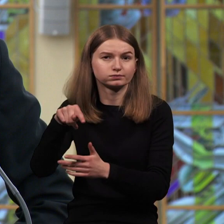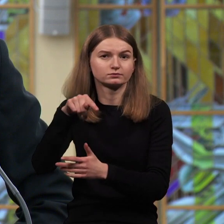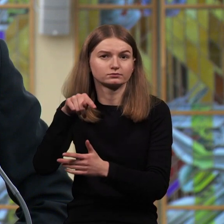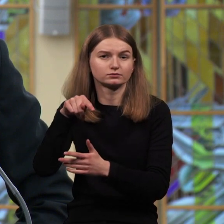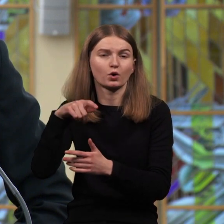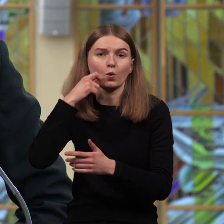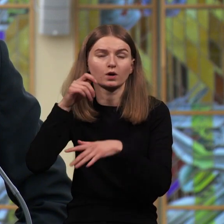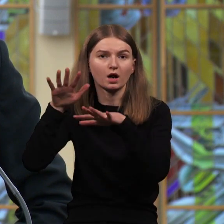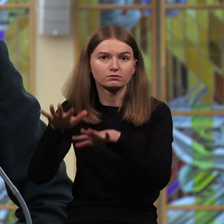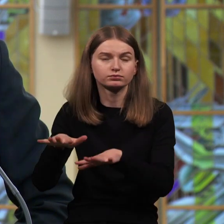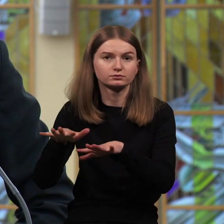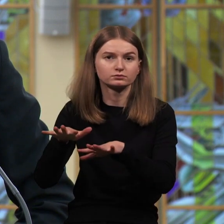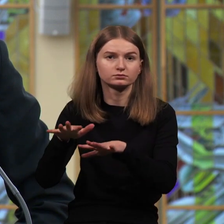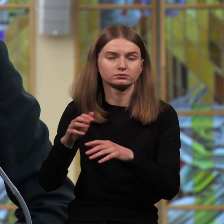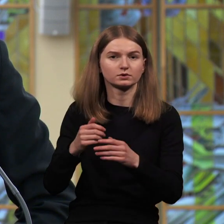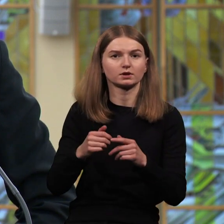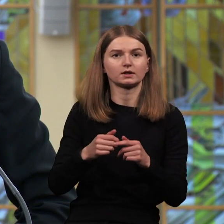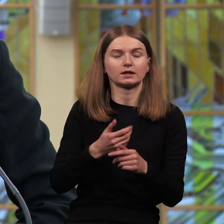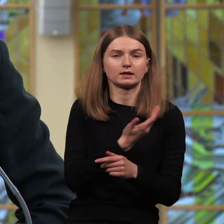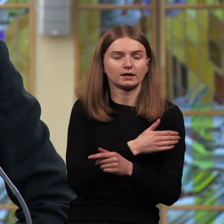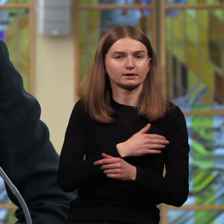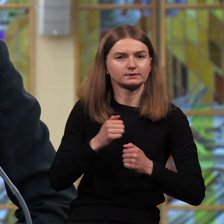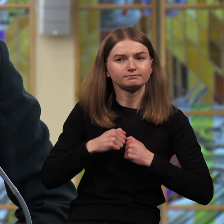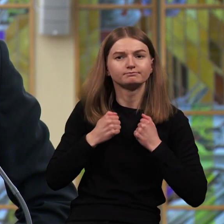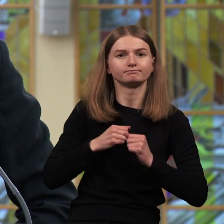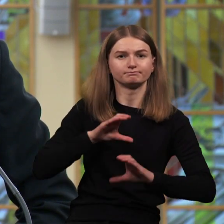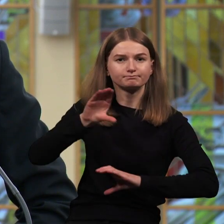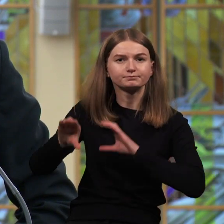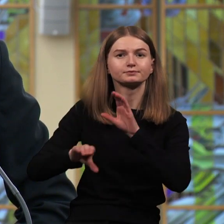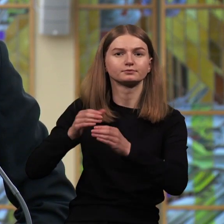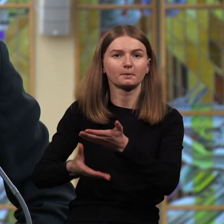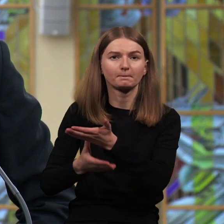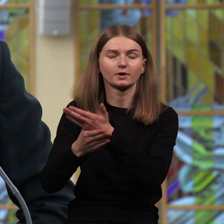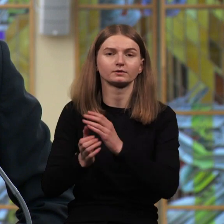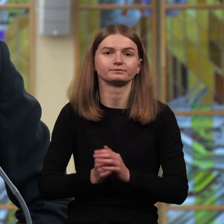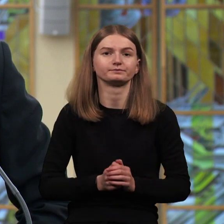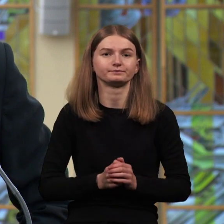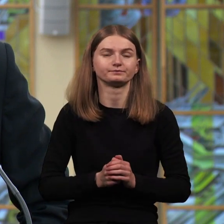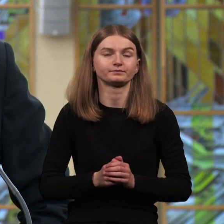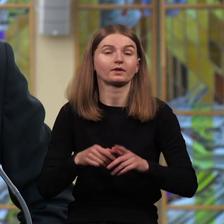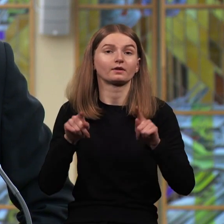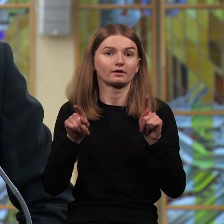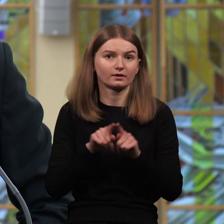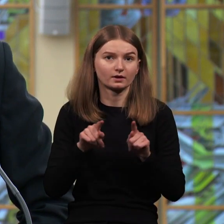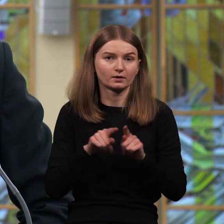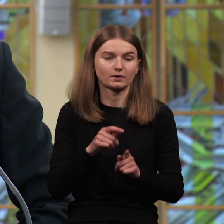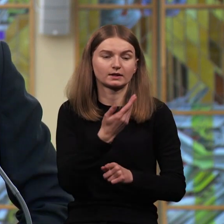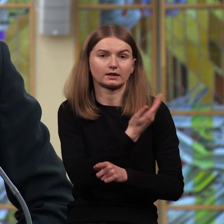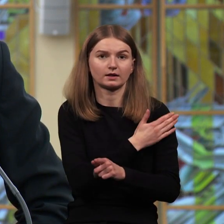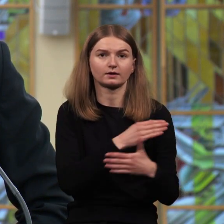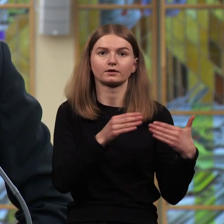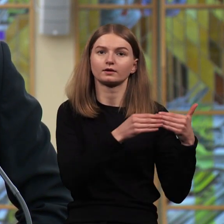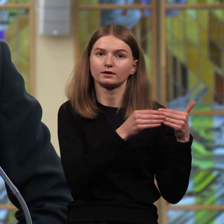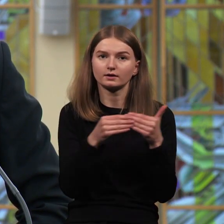į Ukrainą. Taip pat, žinoma, ir pažymėjome Lenkijos liderystę